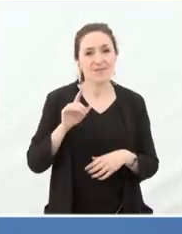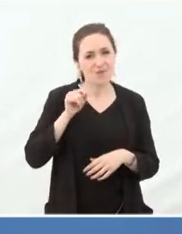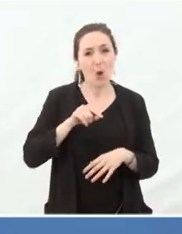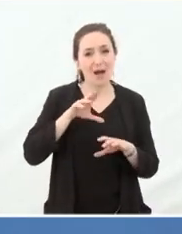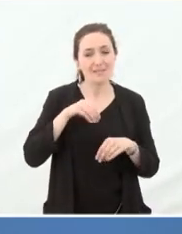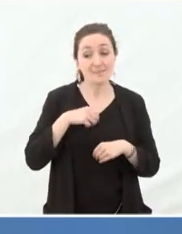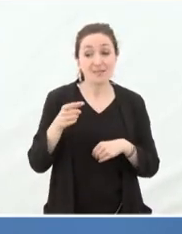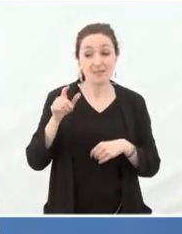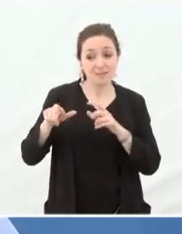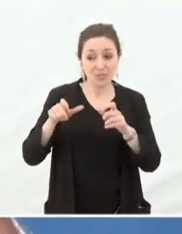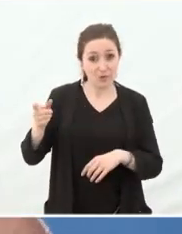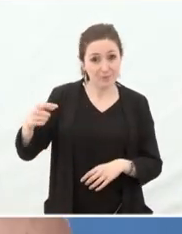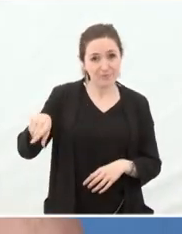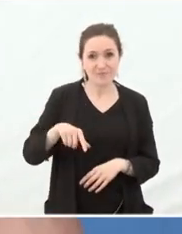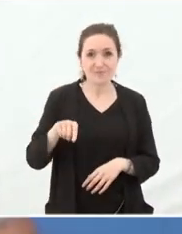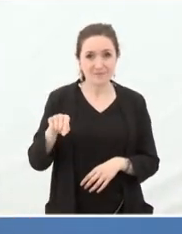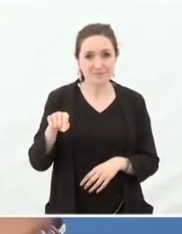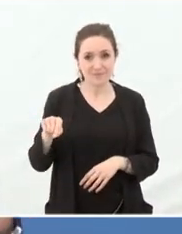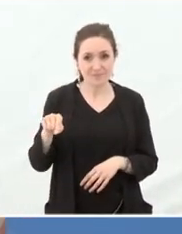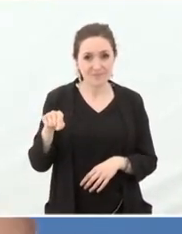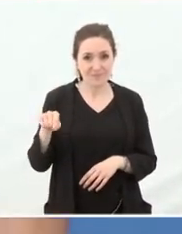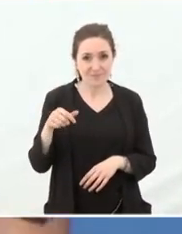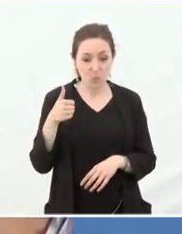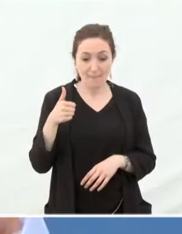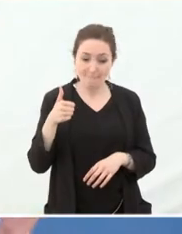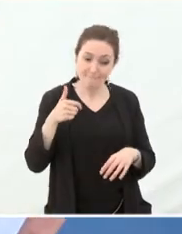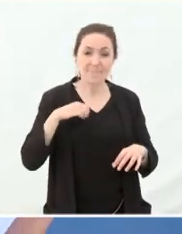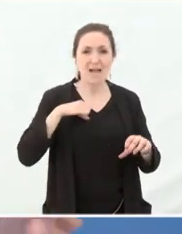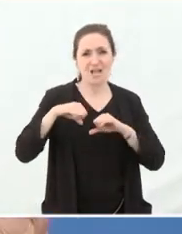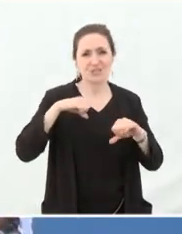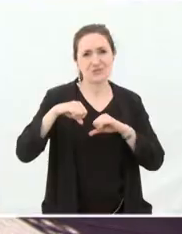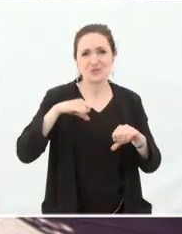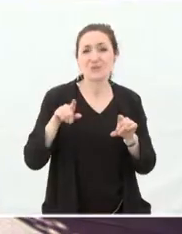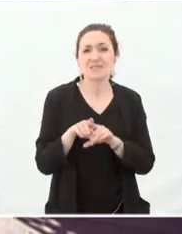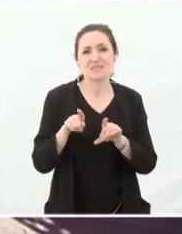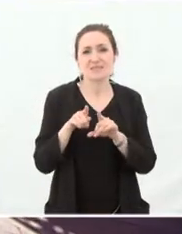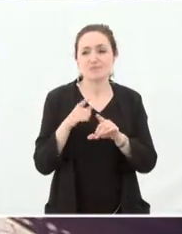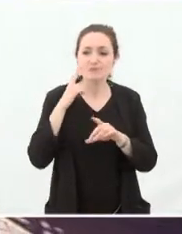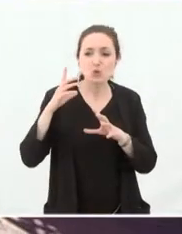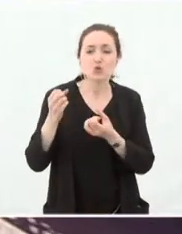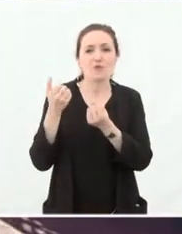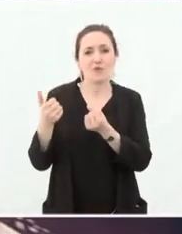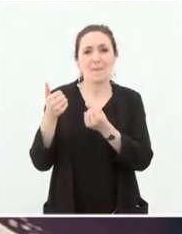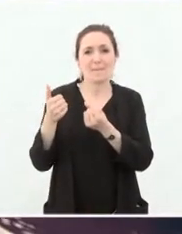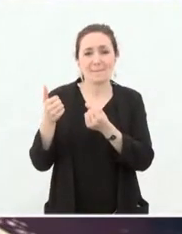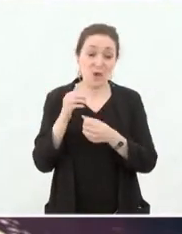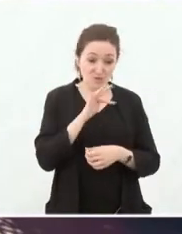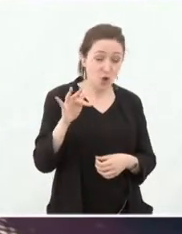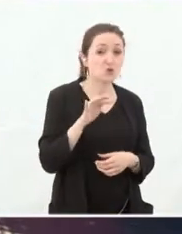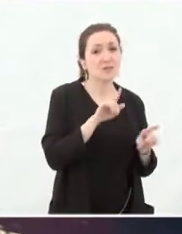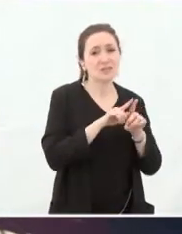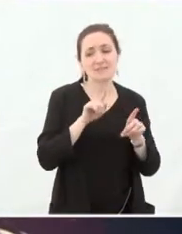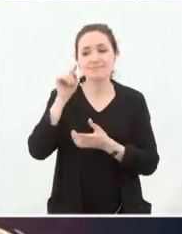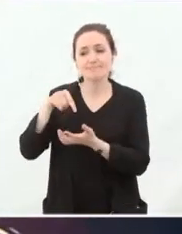gens sont de plus en plus des sujets de leur propre survie. vous voyez-vous ça très bien en France, mais moi, je voudrais bien qu le voit aussi dans les conflits armés, qu'on